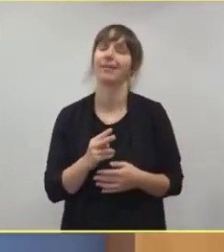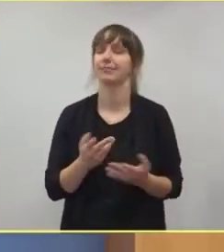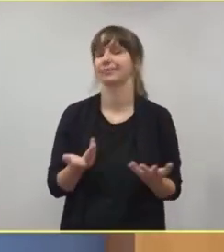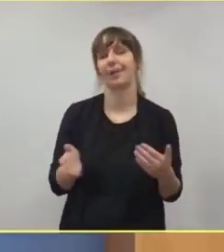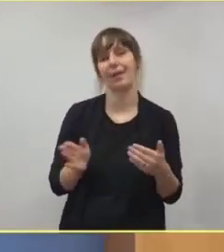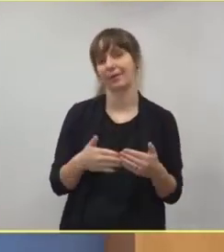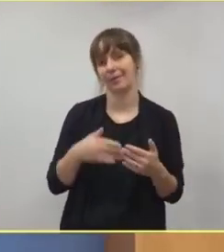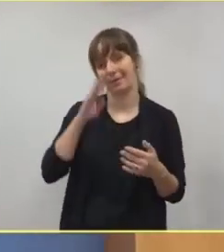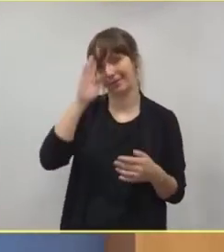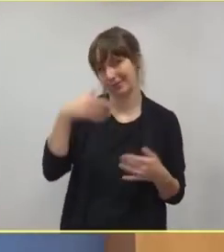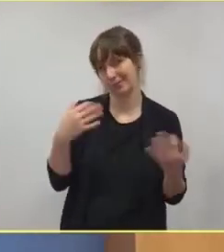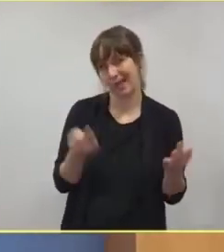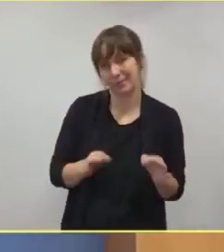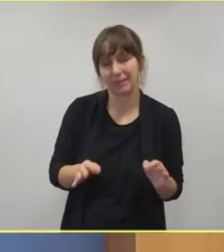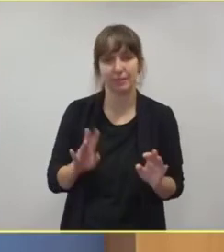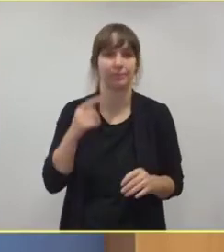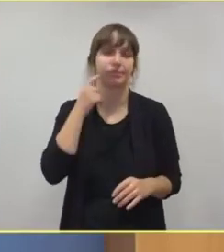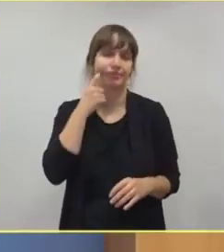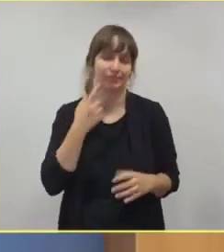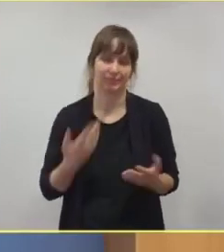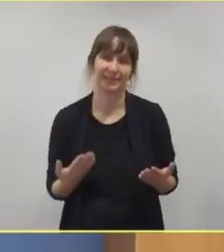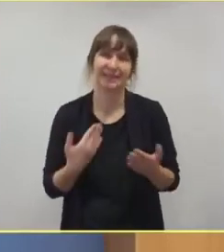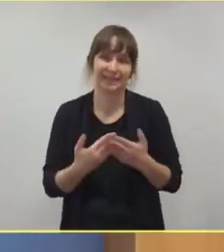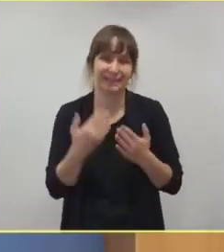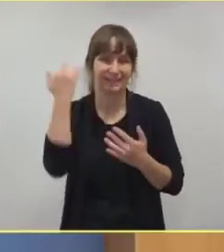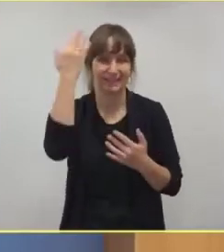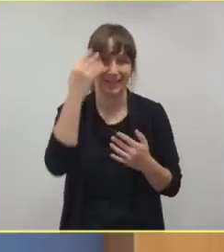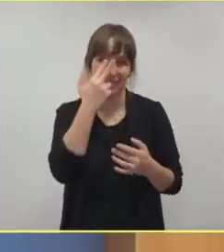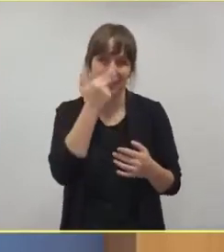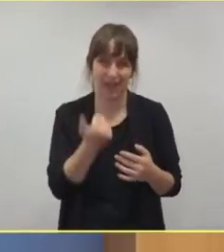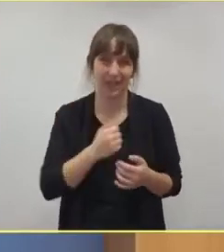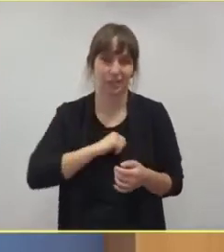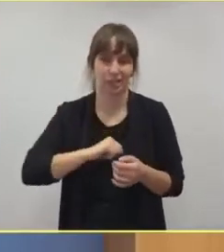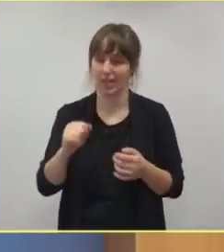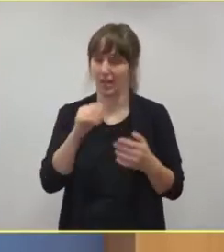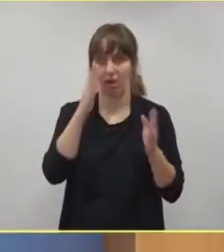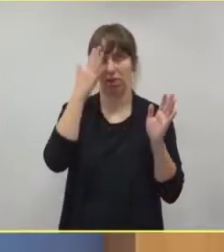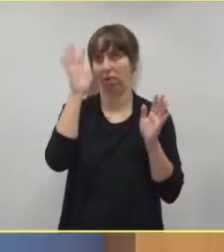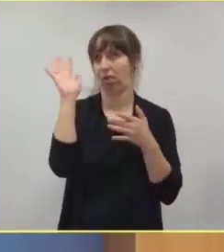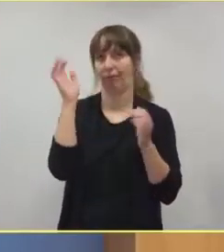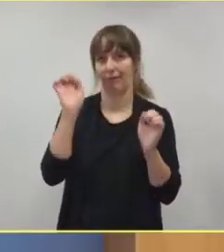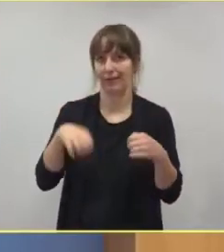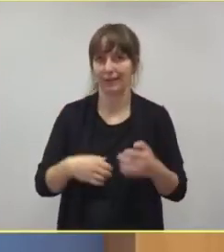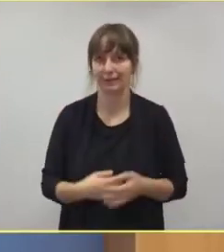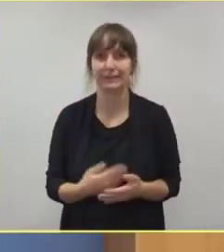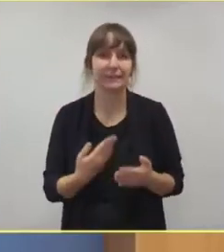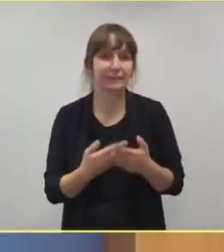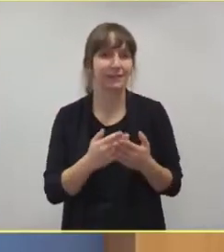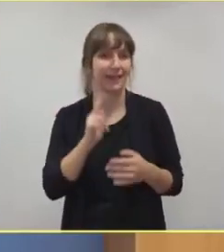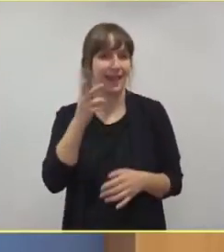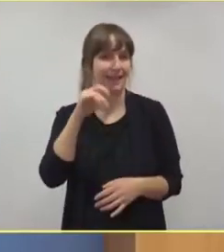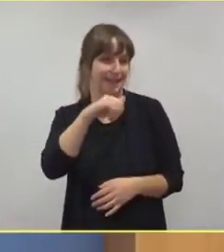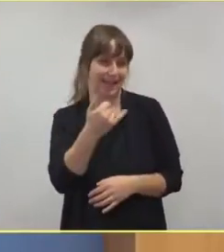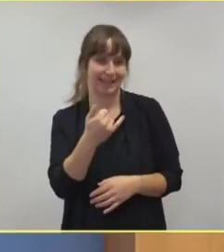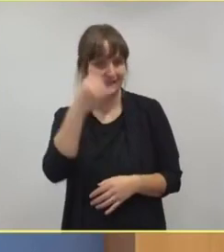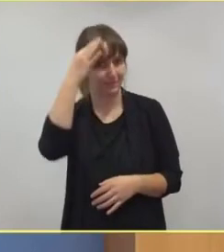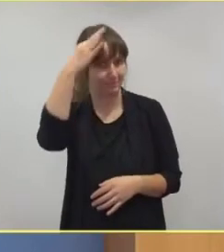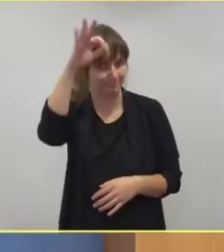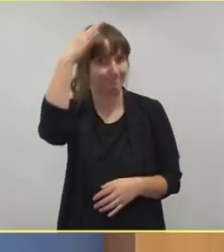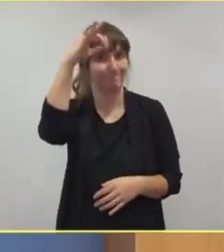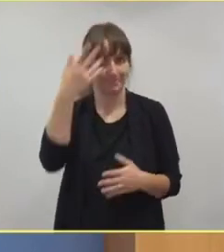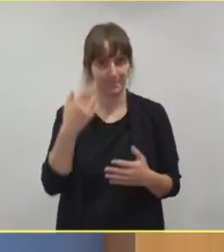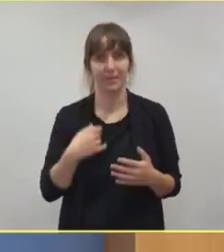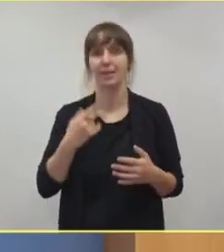Das ist sozusagen der Fehler, in dem man leicht rennen kann. Deswegen, ich sehe es wie Herr Jansens, der erste